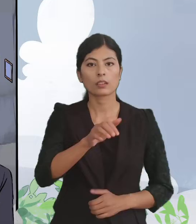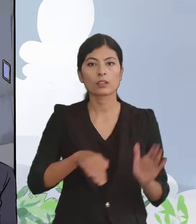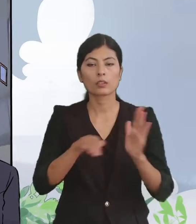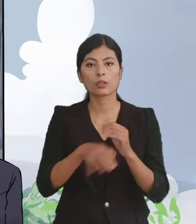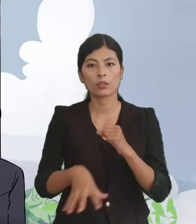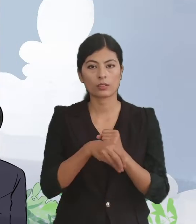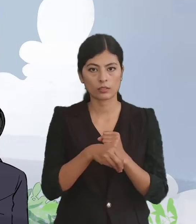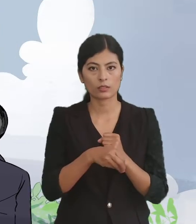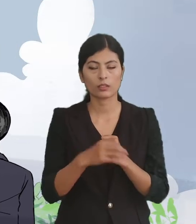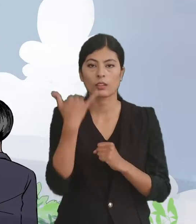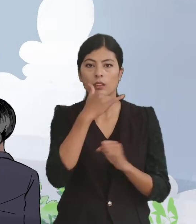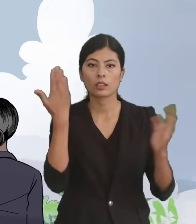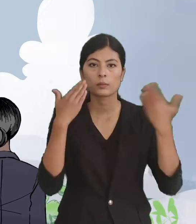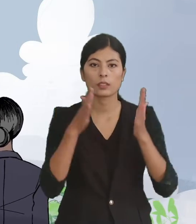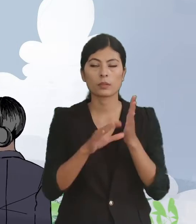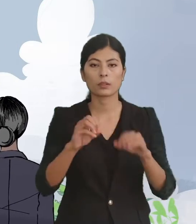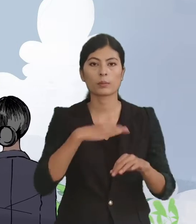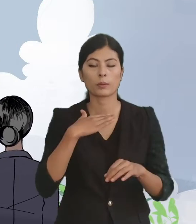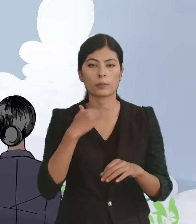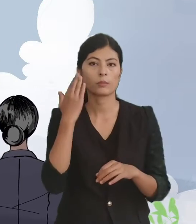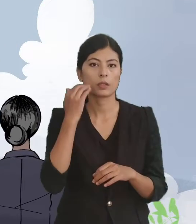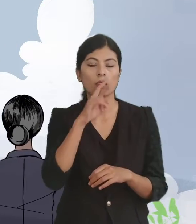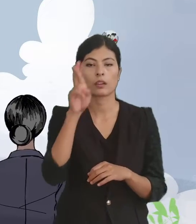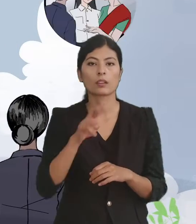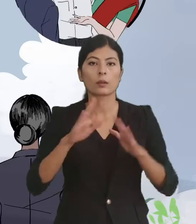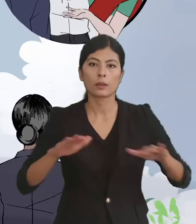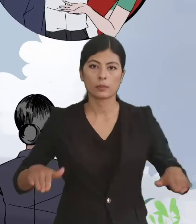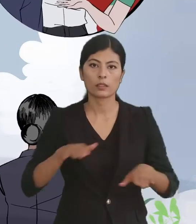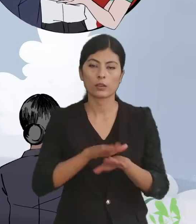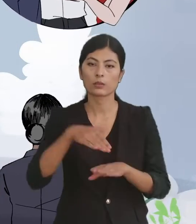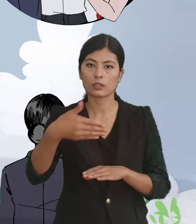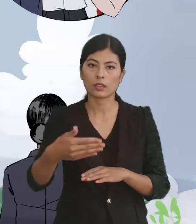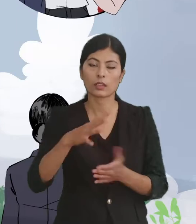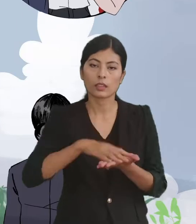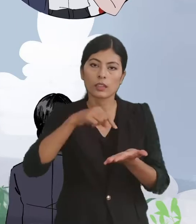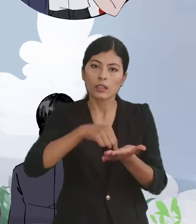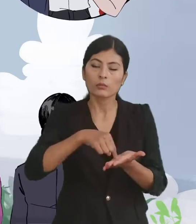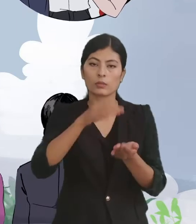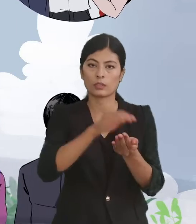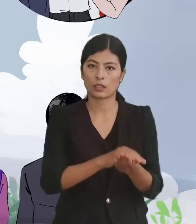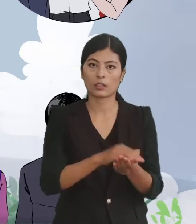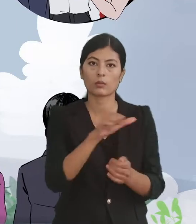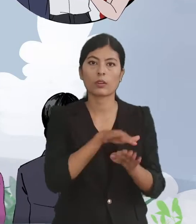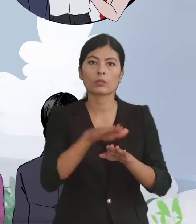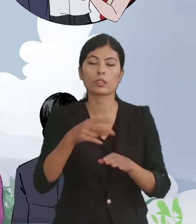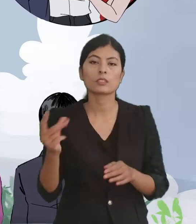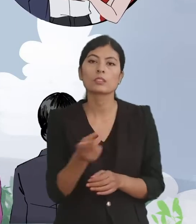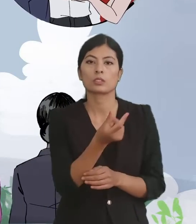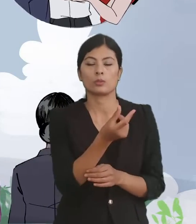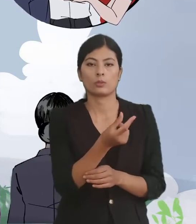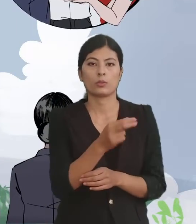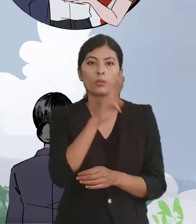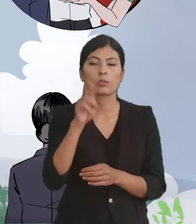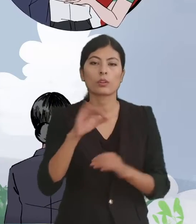अंतरगत के लाइंगिक हिंसा से प्रभावित महिला तथा बालवालिका के केंद्र बिंदु में राख के उस सब के जल्दी से जल्दी आ